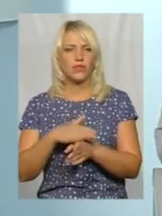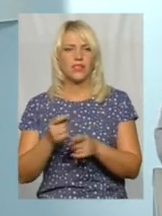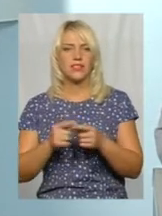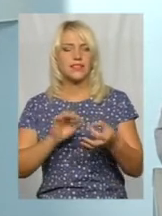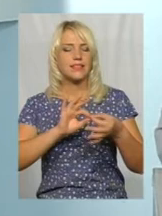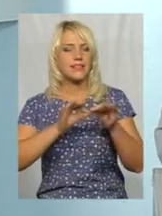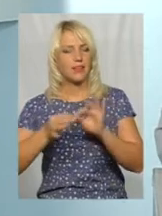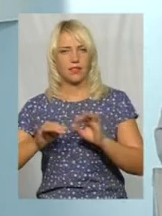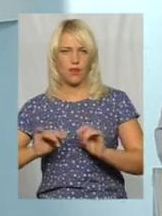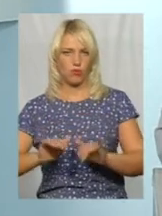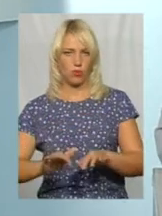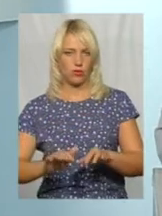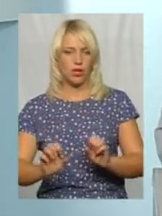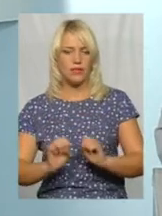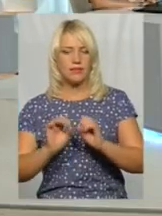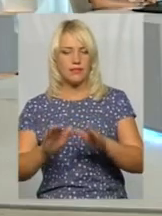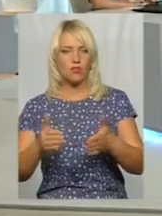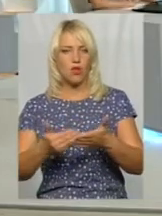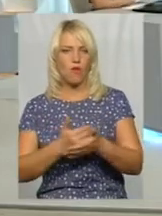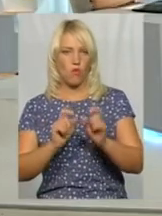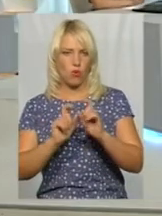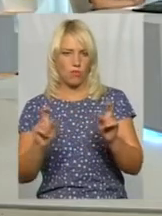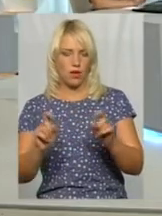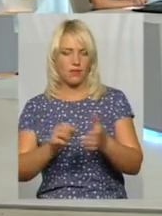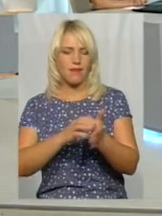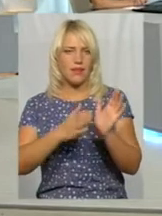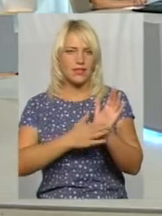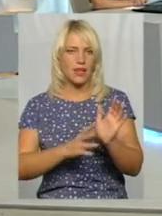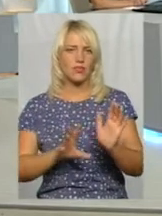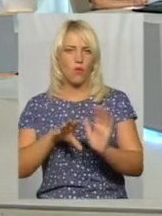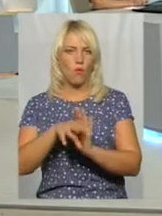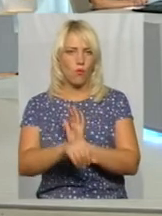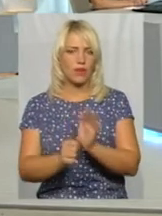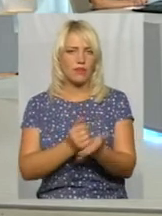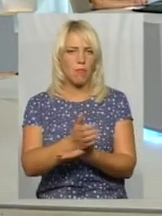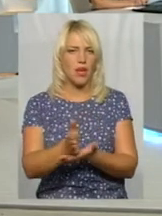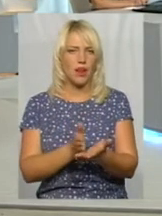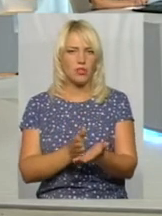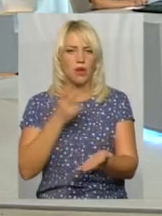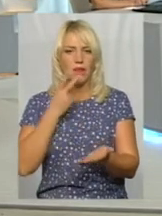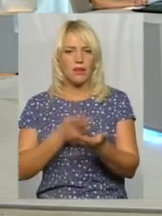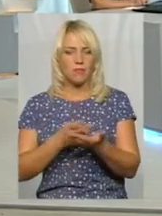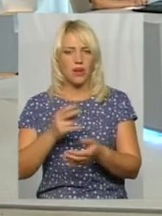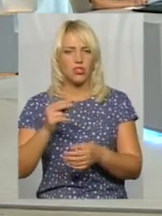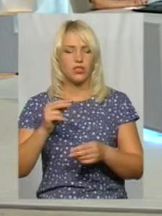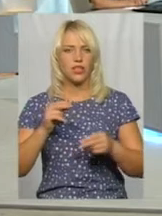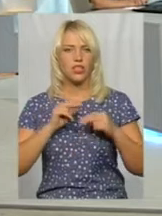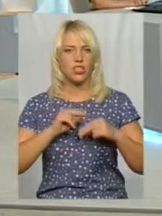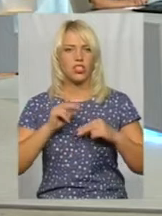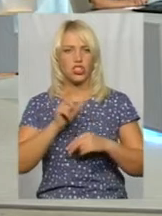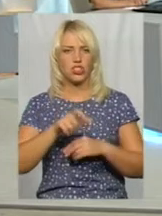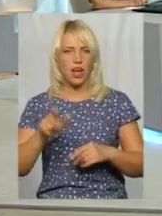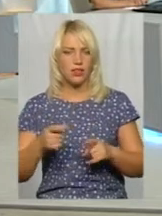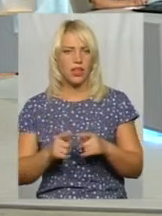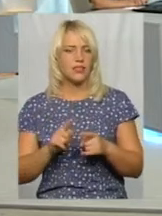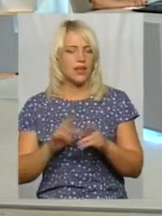дуже складна процедура здача нового об'єкту, реєстрація його, введення в мережу, передбачення штату і так далі. Це, звичайно, не має